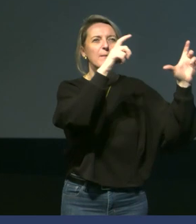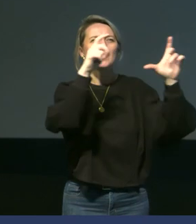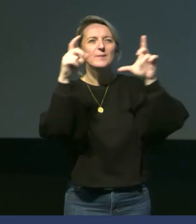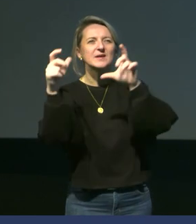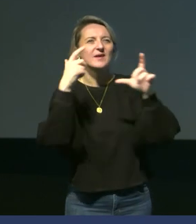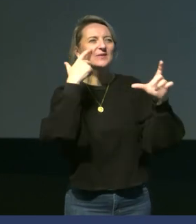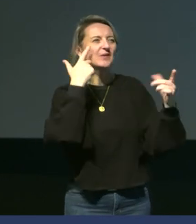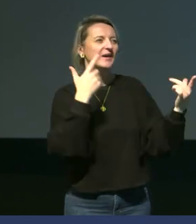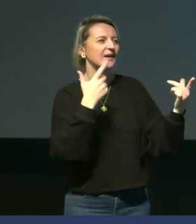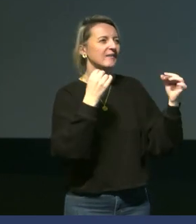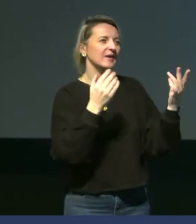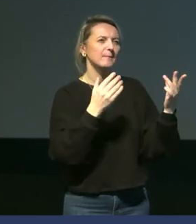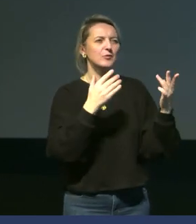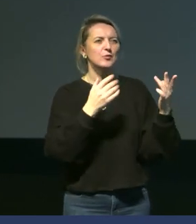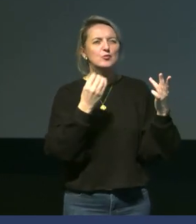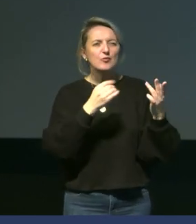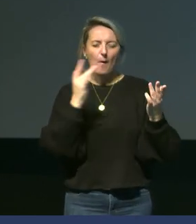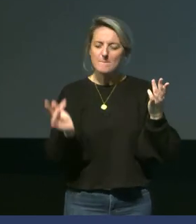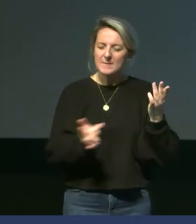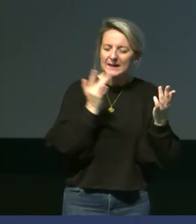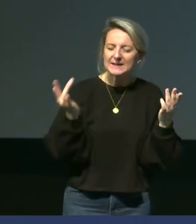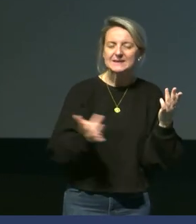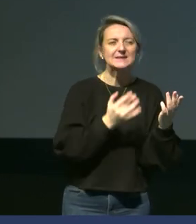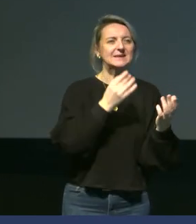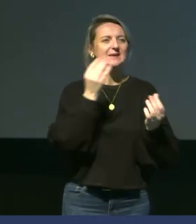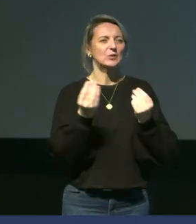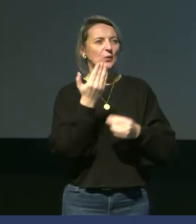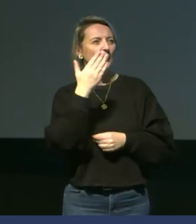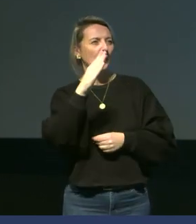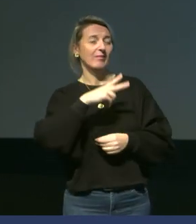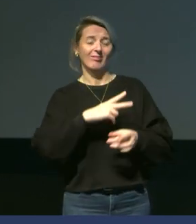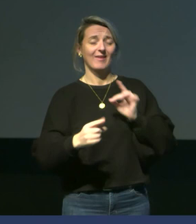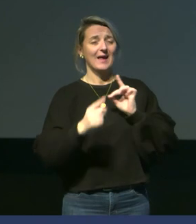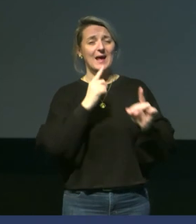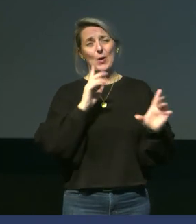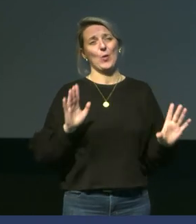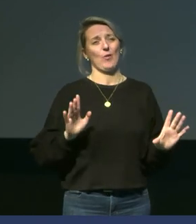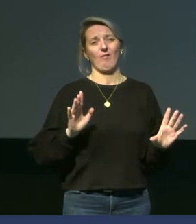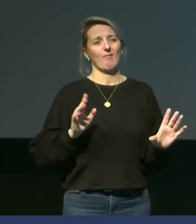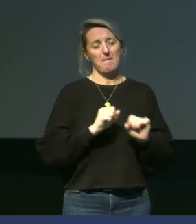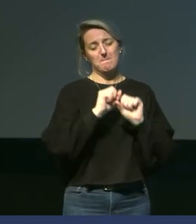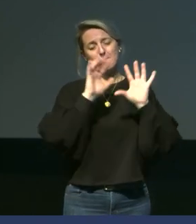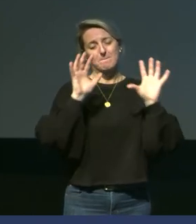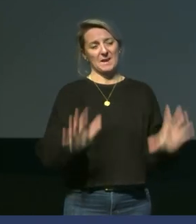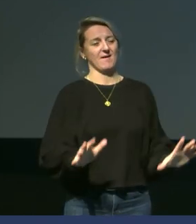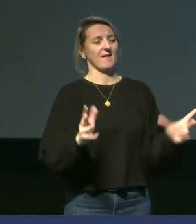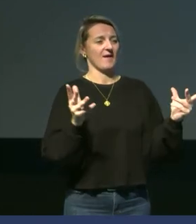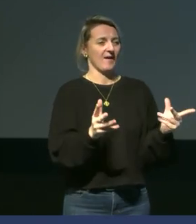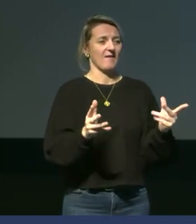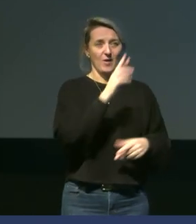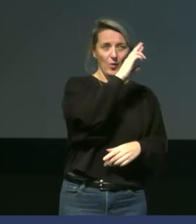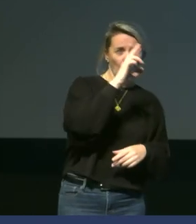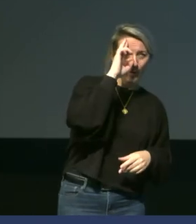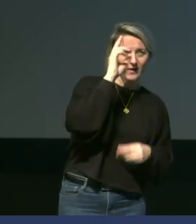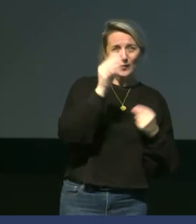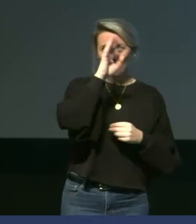vous rendrez compte que dans les manuels, dans les magazines, on trouve énormément d'erreurs entre le manchot royal, le